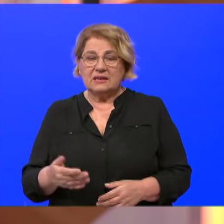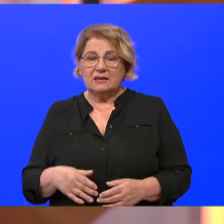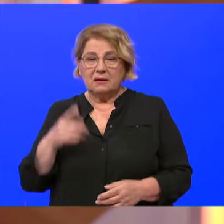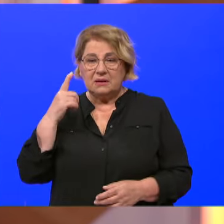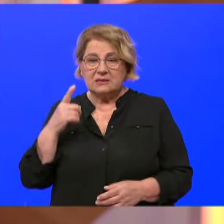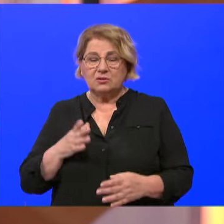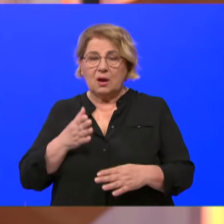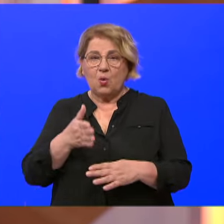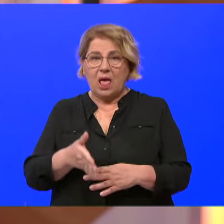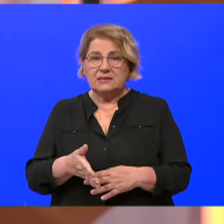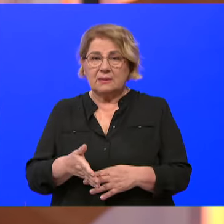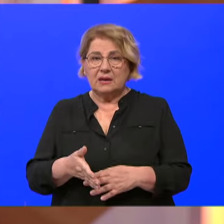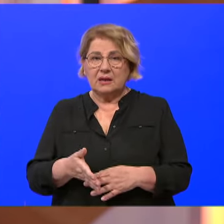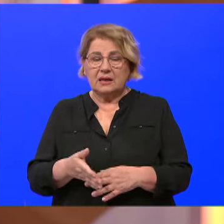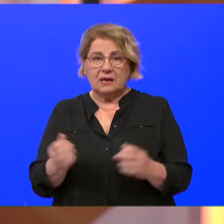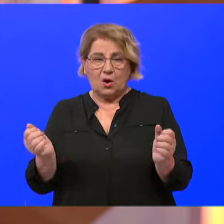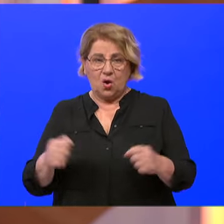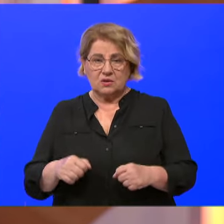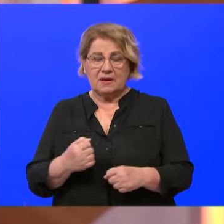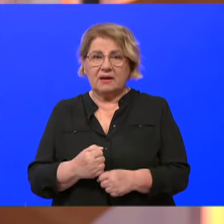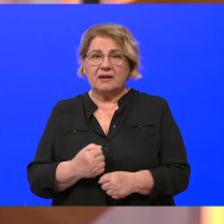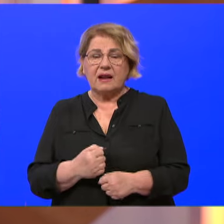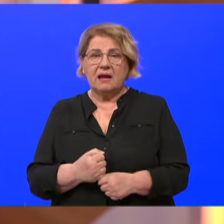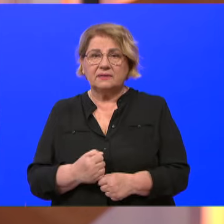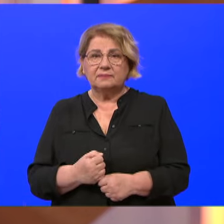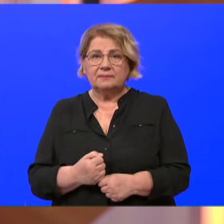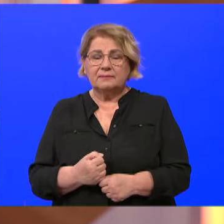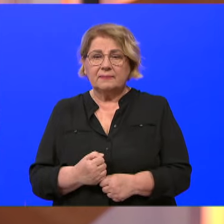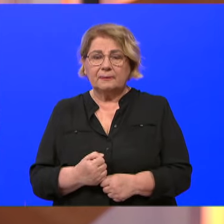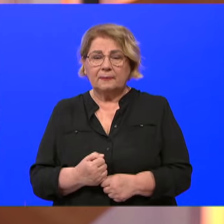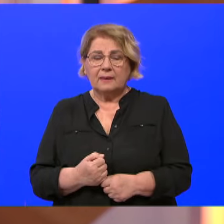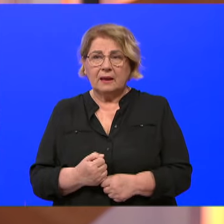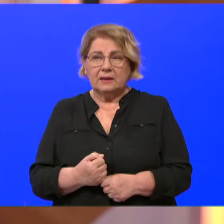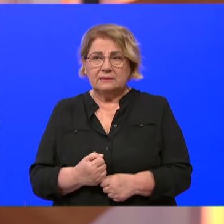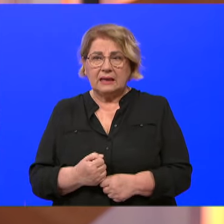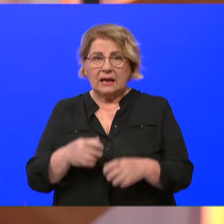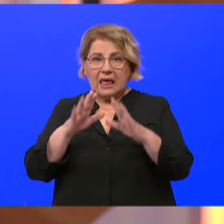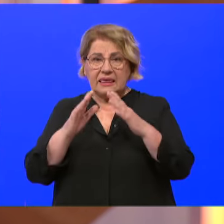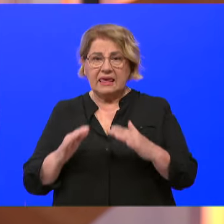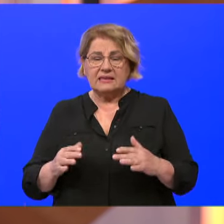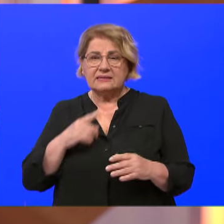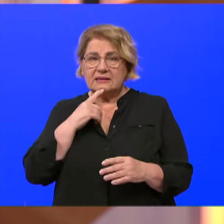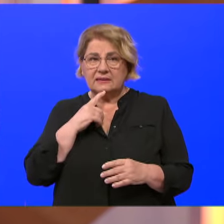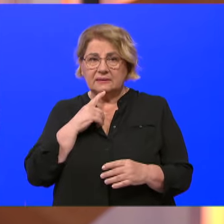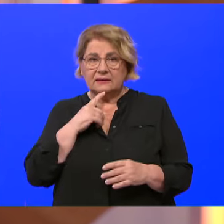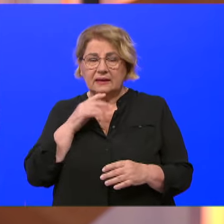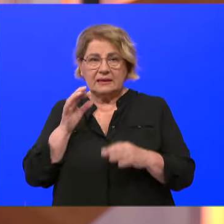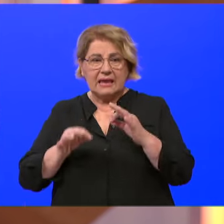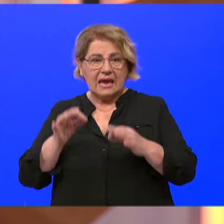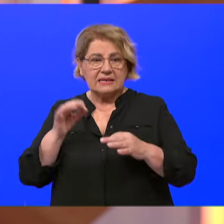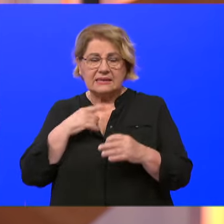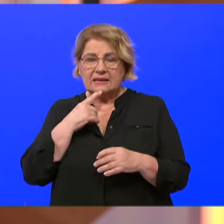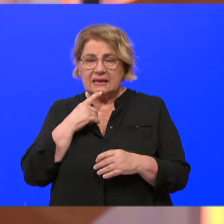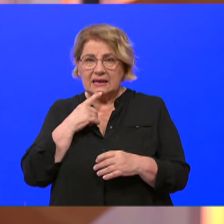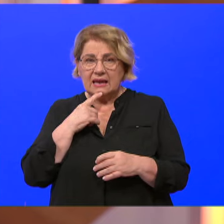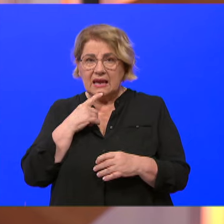mislim da mi ulazimo u jedan ozbiljan rad. Znači jesen i zima, kad se mi možemo posvetiti našoj zajednici, ne